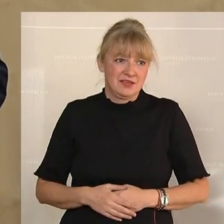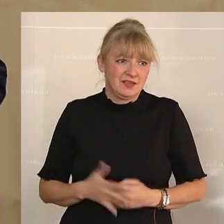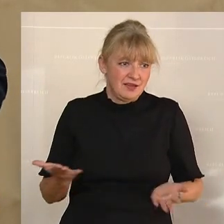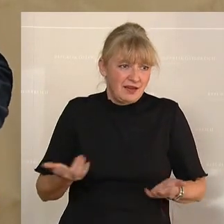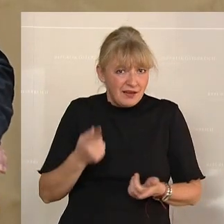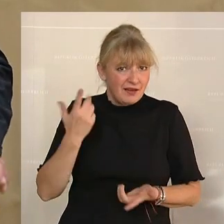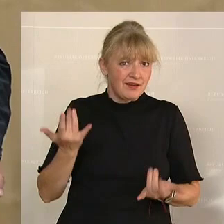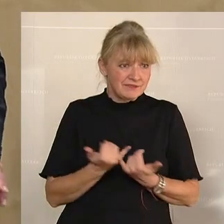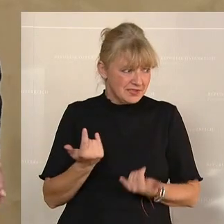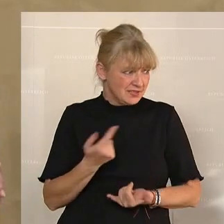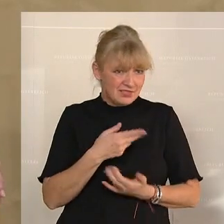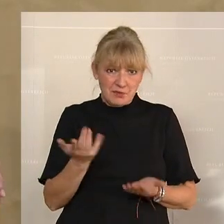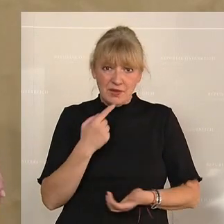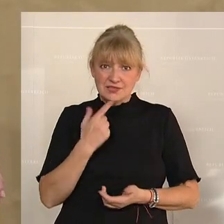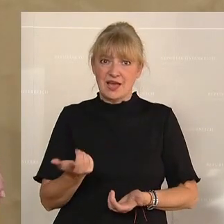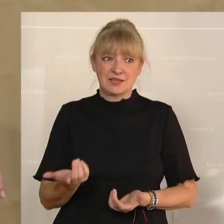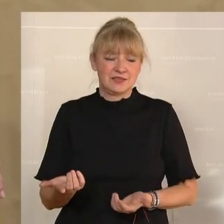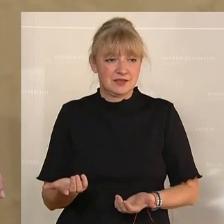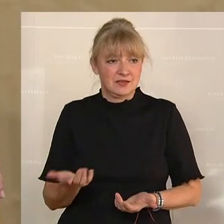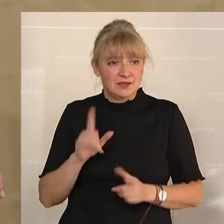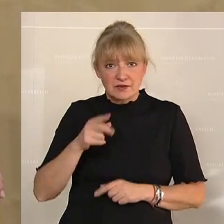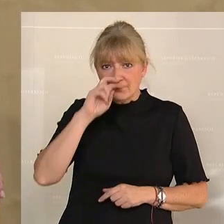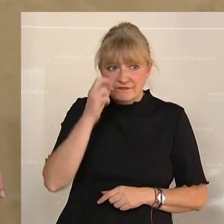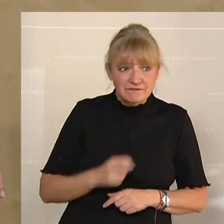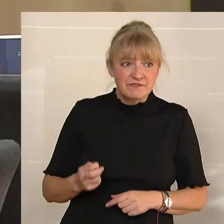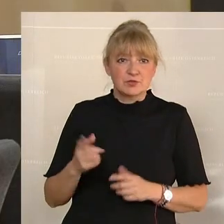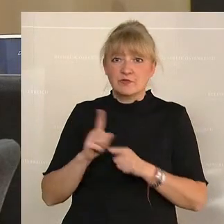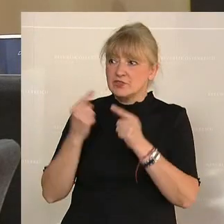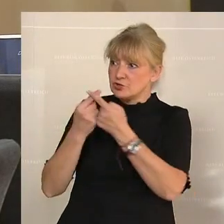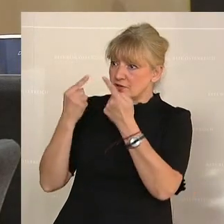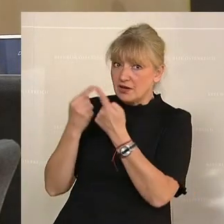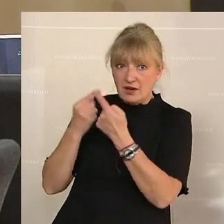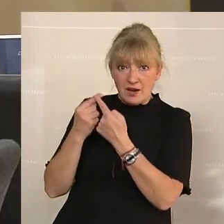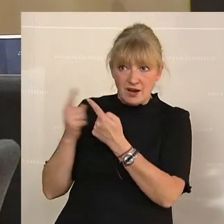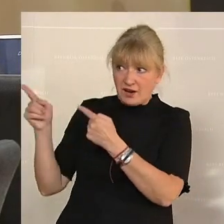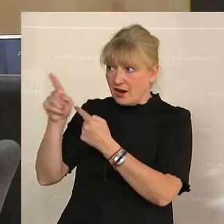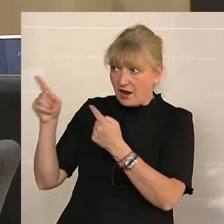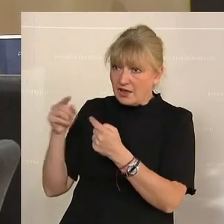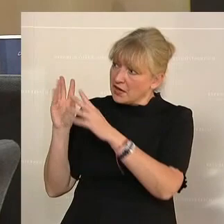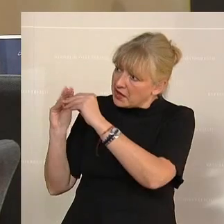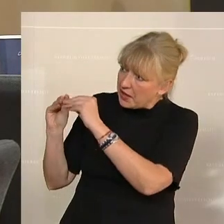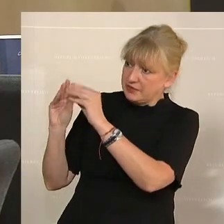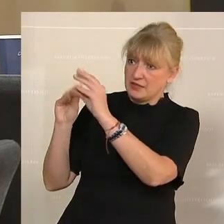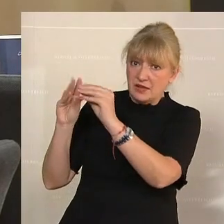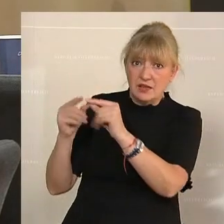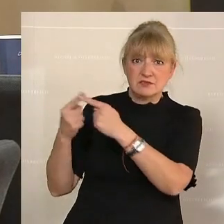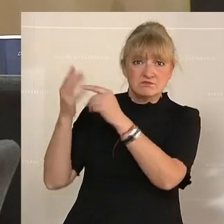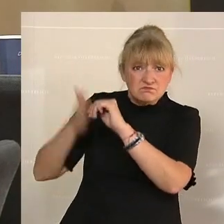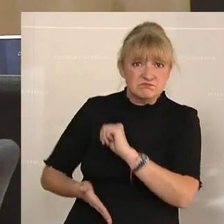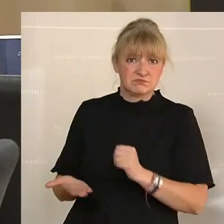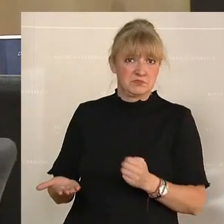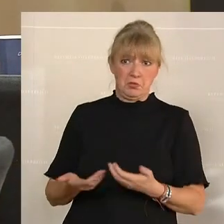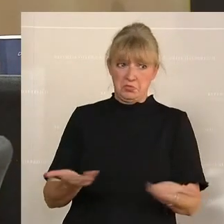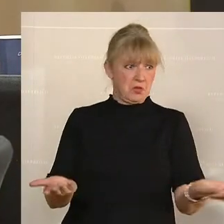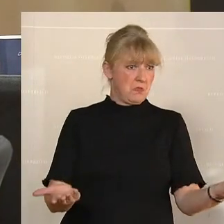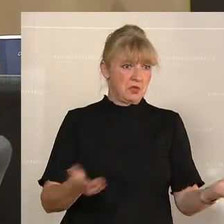gekommen, dass man mal sagt, man versucht mit den Konfliktparteien zu reden und diesen Konflikt zu beenden. Das Einzige,